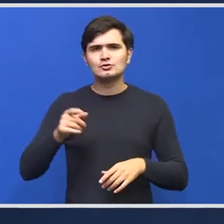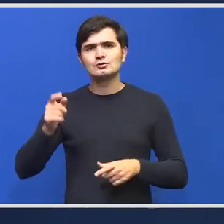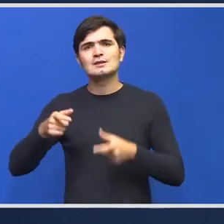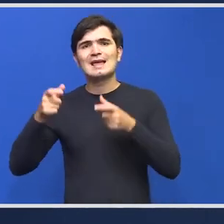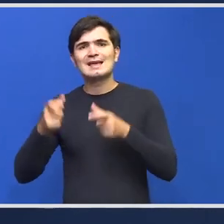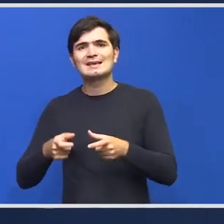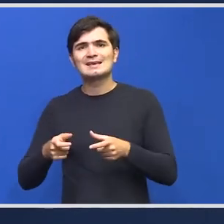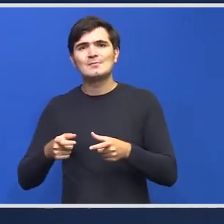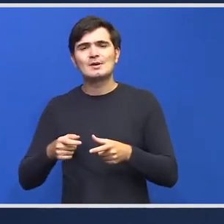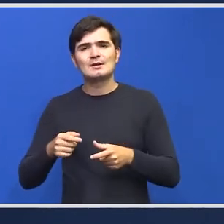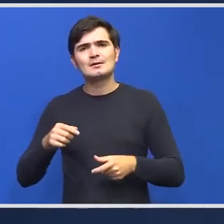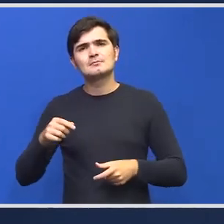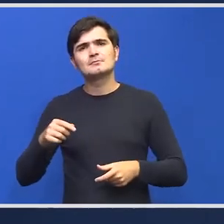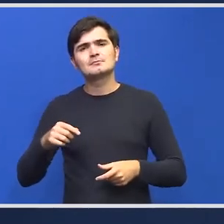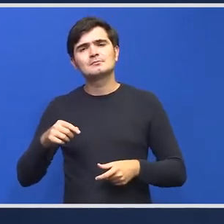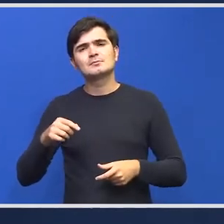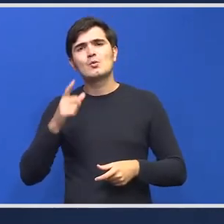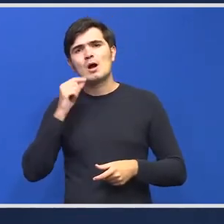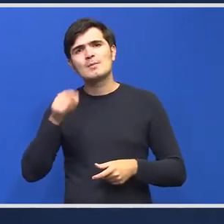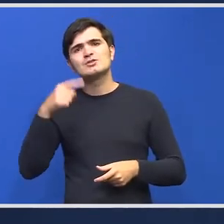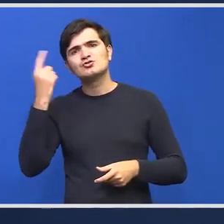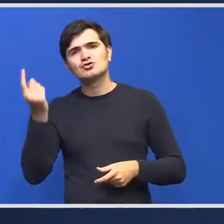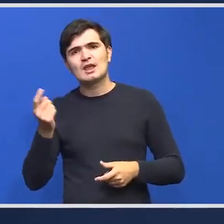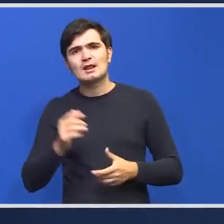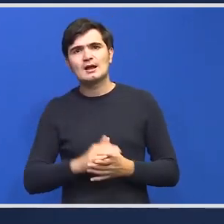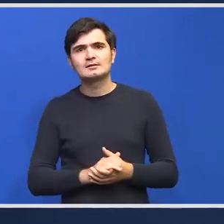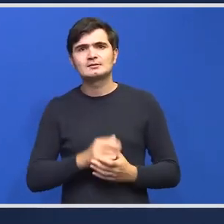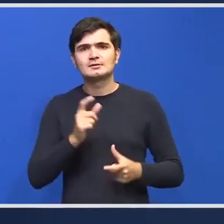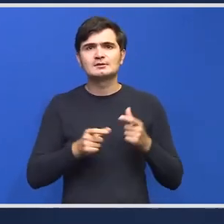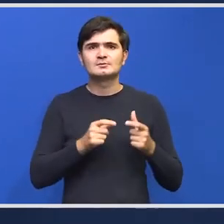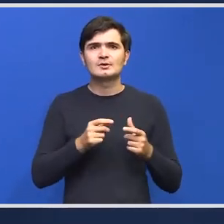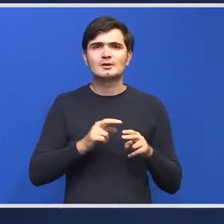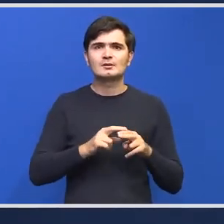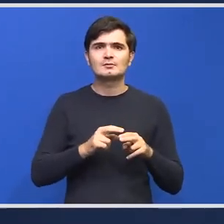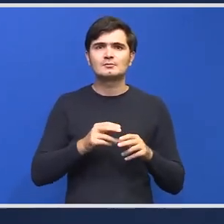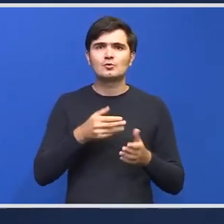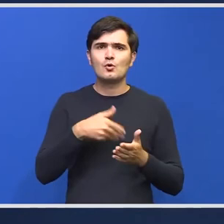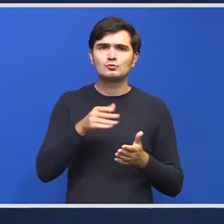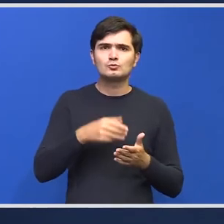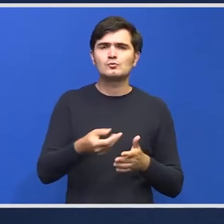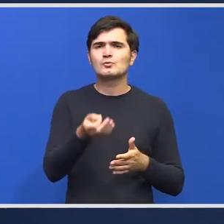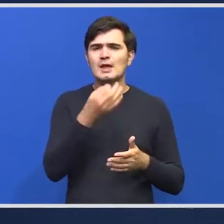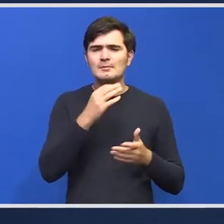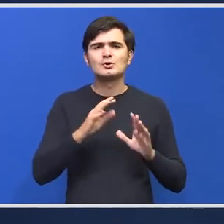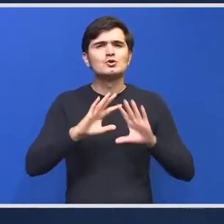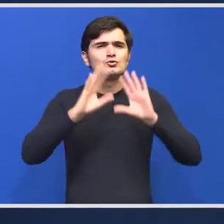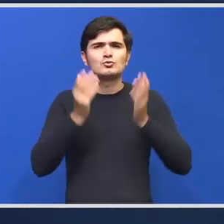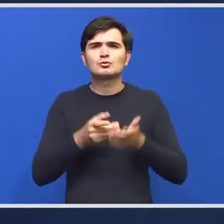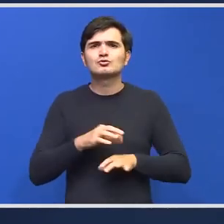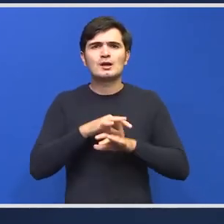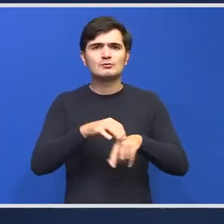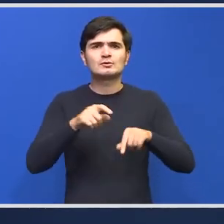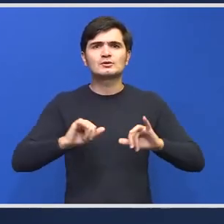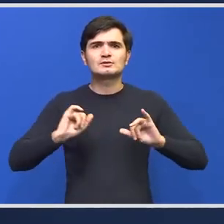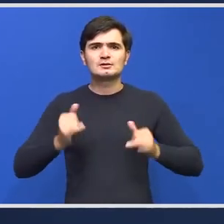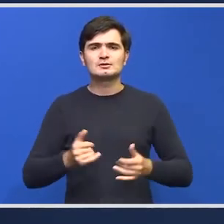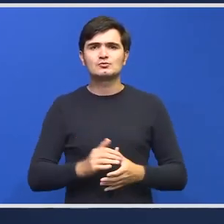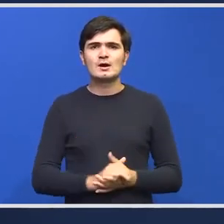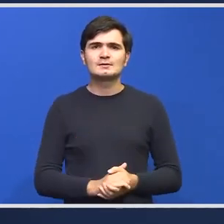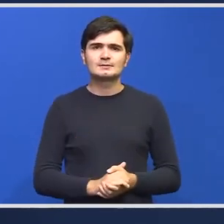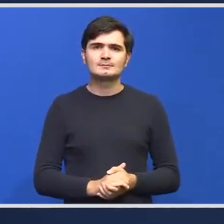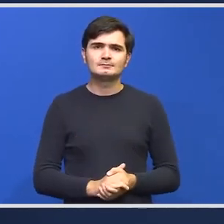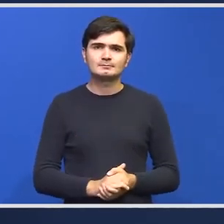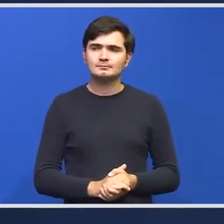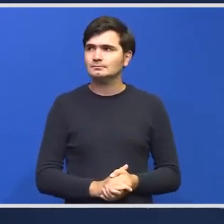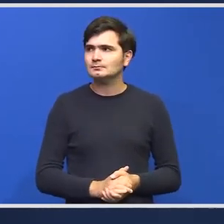noi ceilalți mă refer la consumul de antibiotici la tot ce ne-a dus în această situație la multirezistență